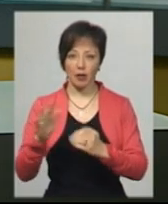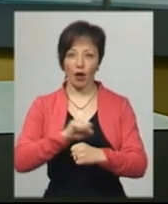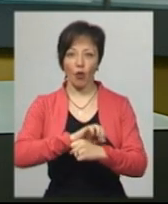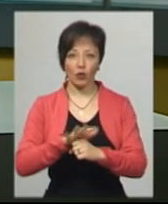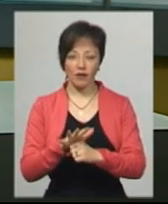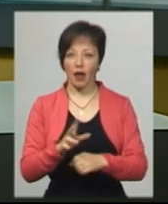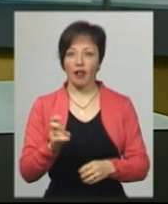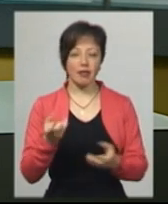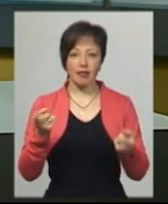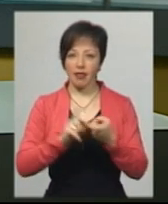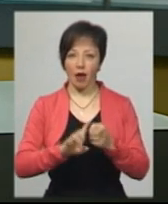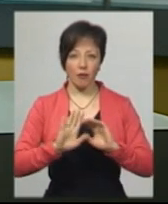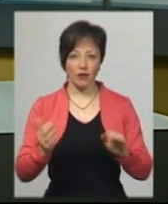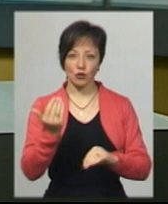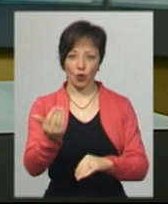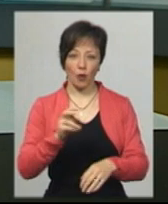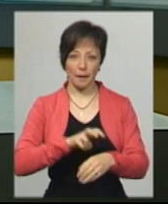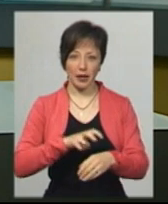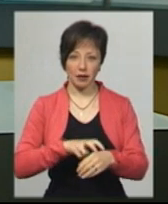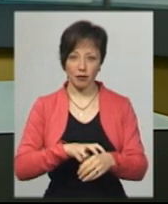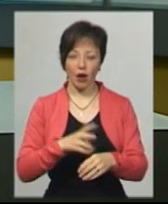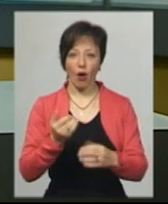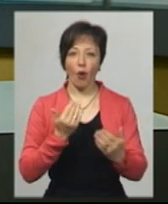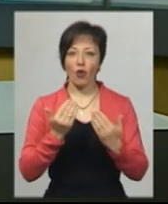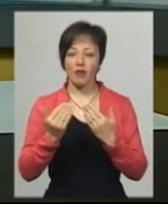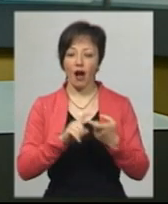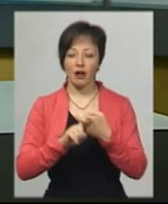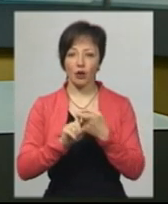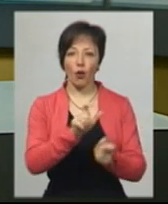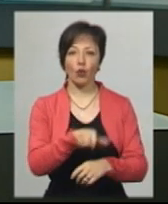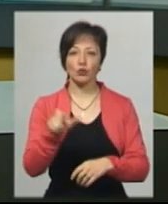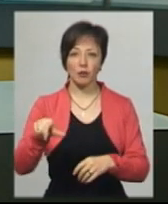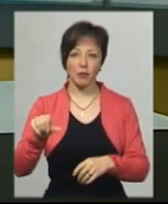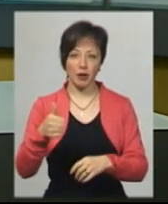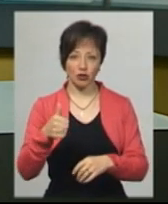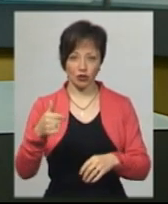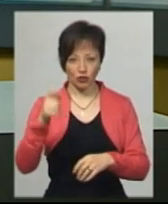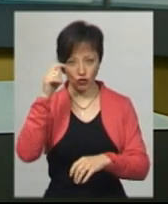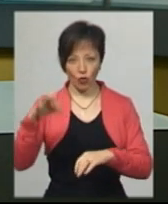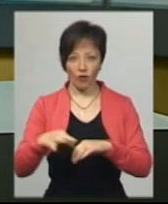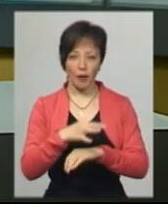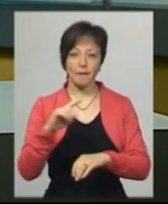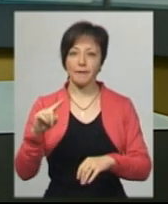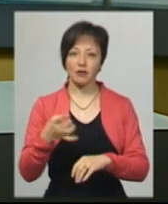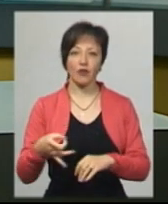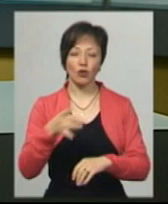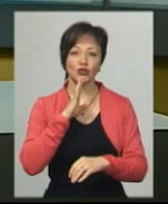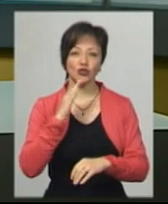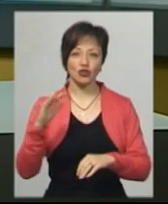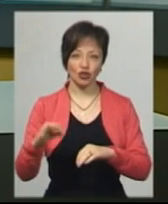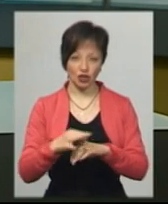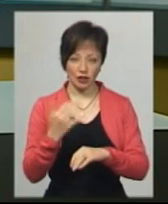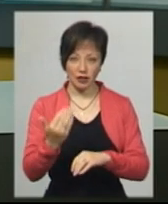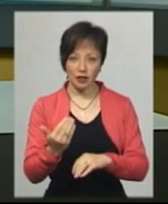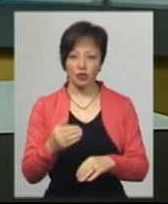-19 не пов'язані з його медиками. Вони – контактні особи чоловіка першої хворої в районі на коронавірус жінки, члени